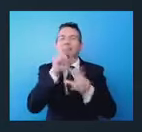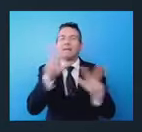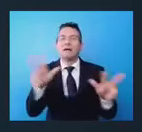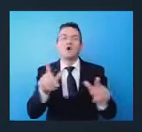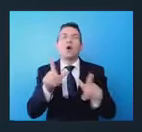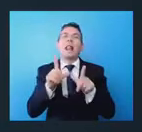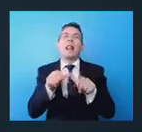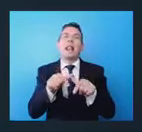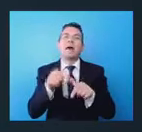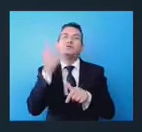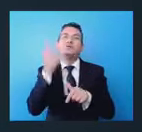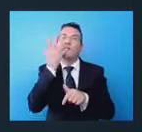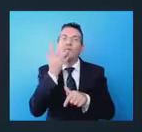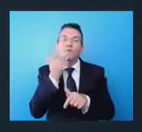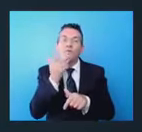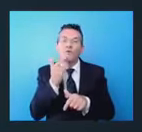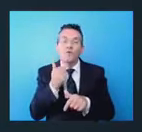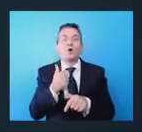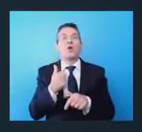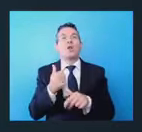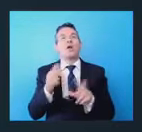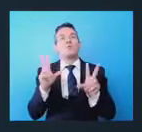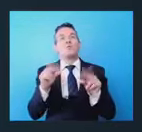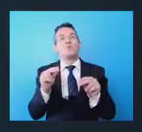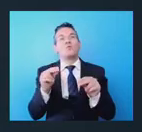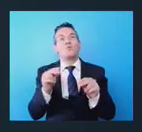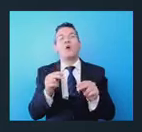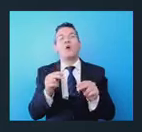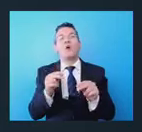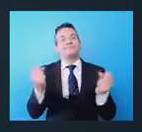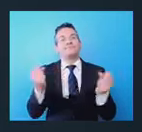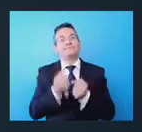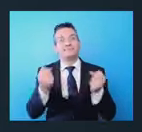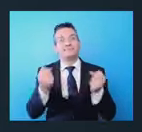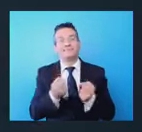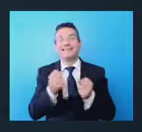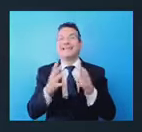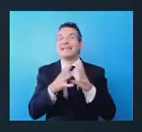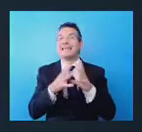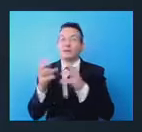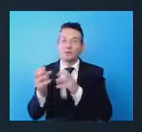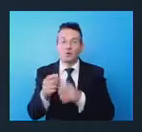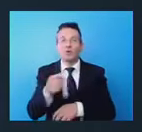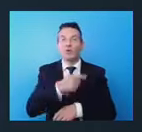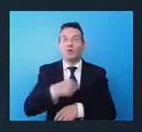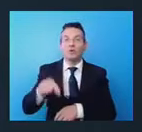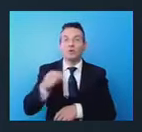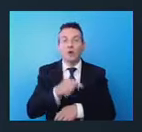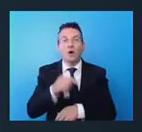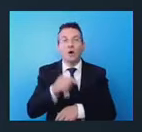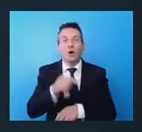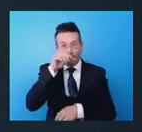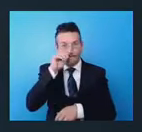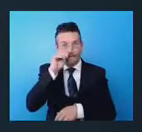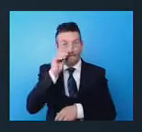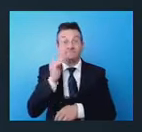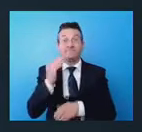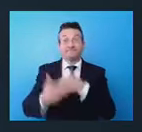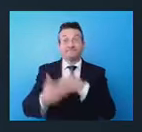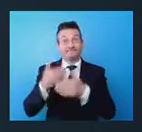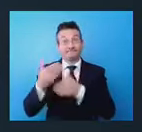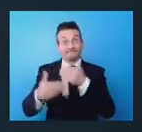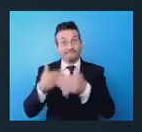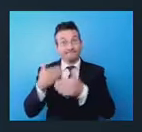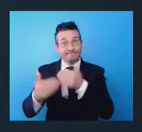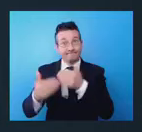ospitare nuove iniziative imprenditoriali perché noi ci candidiamo in modo sereno ma fermo ad essere una delle regioni